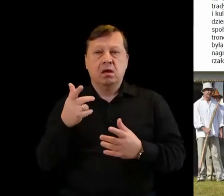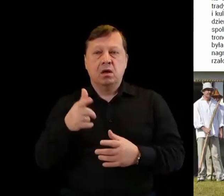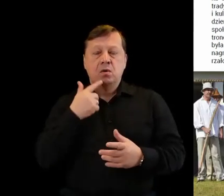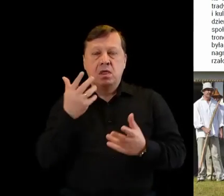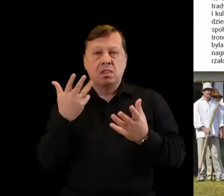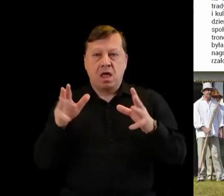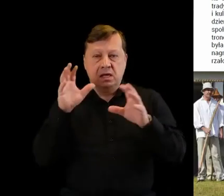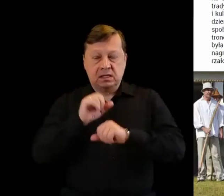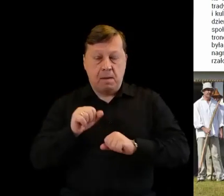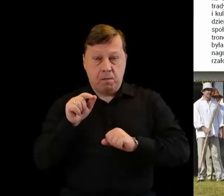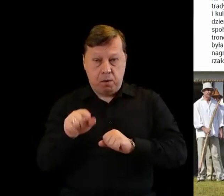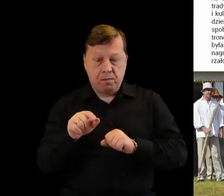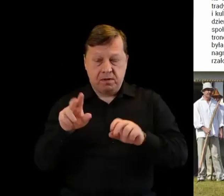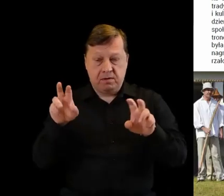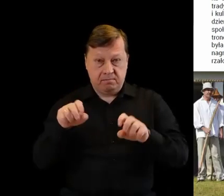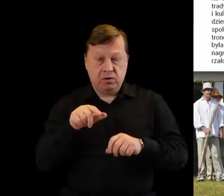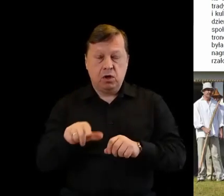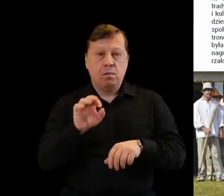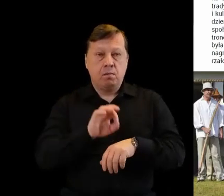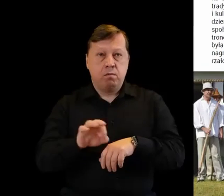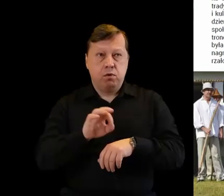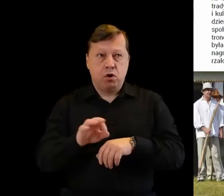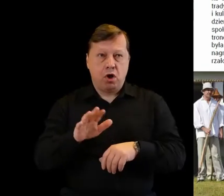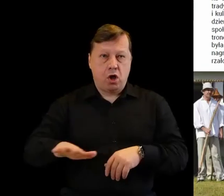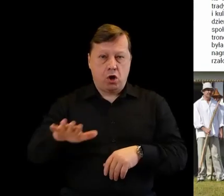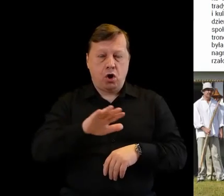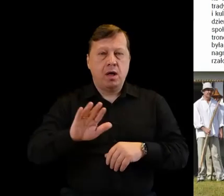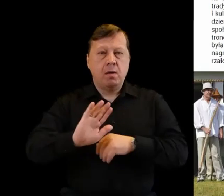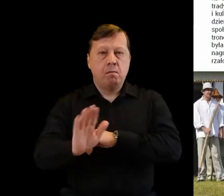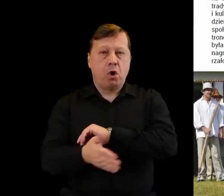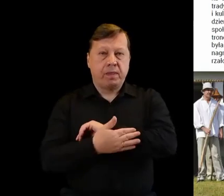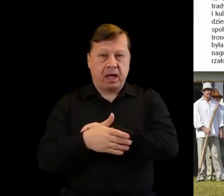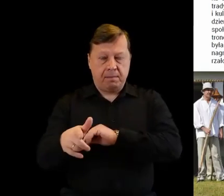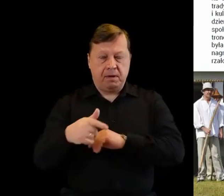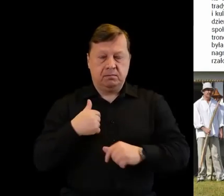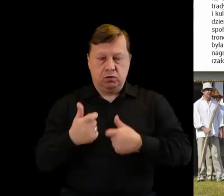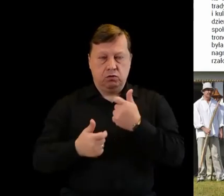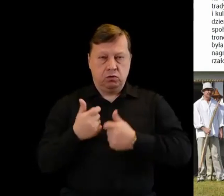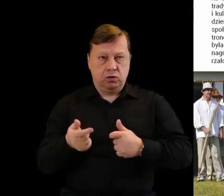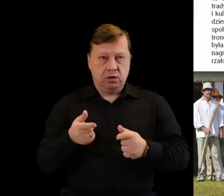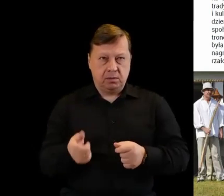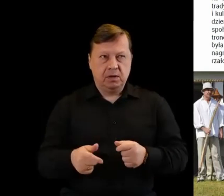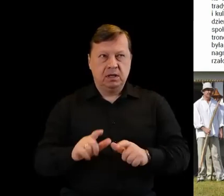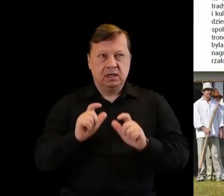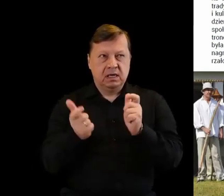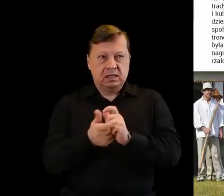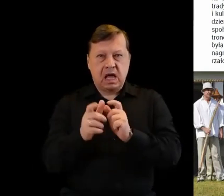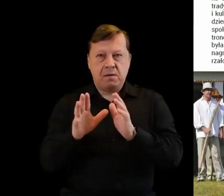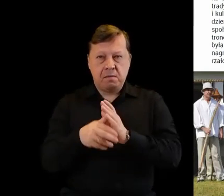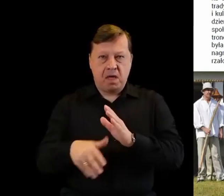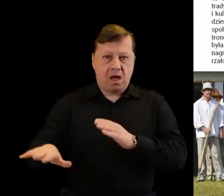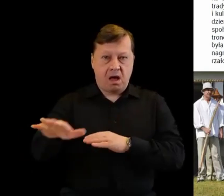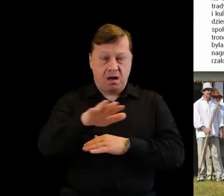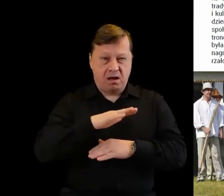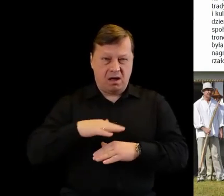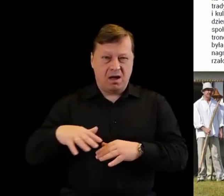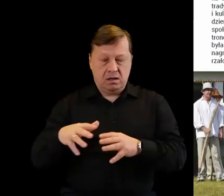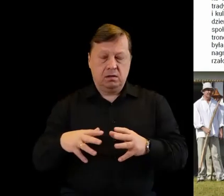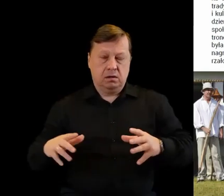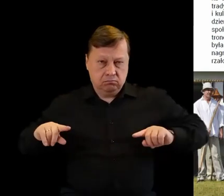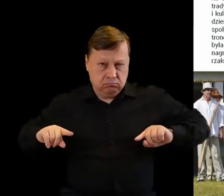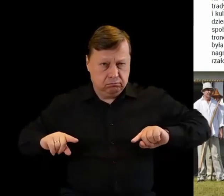organizowany lokalnie, ale już na Podkarpaciu tam, tak jak widzimy, cała miejscowość się zorganizowała, żeby